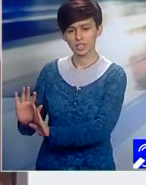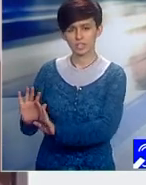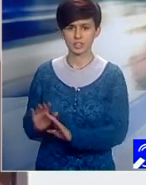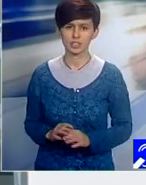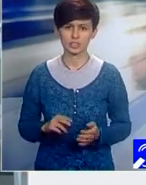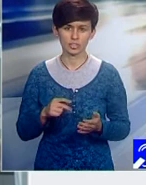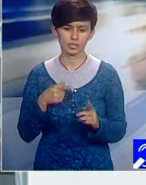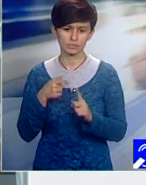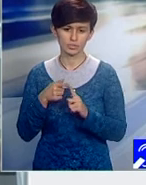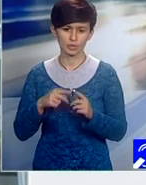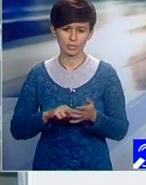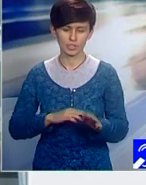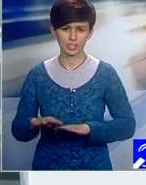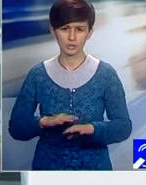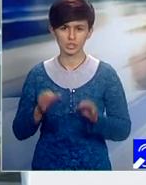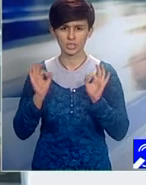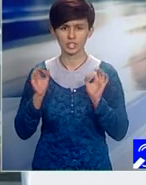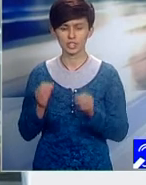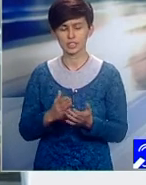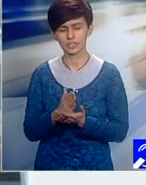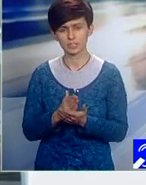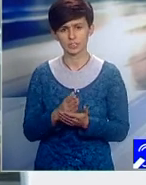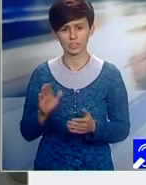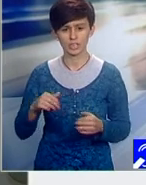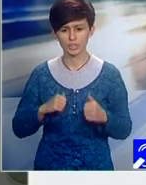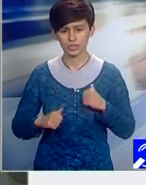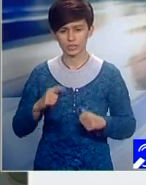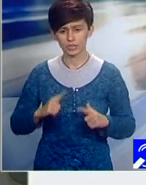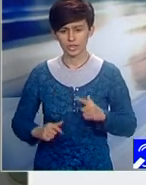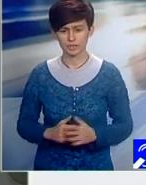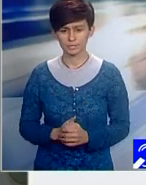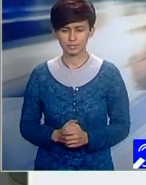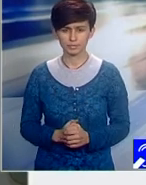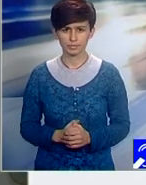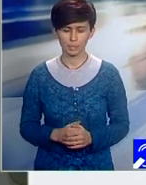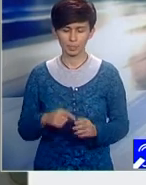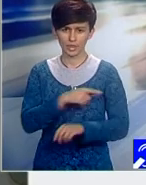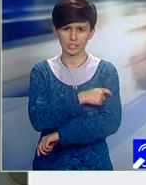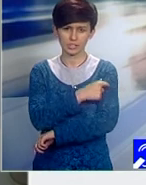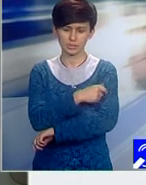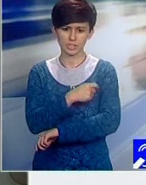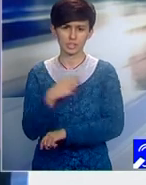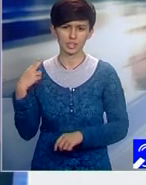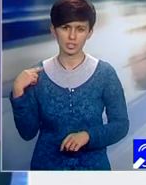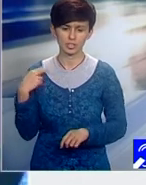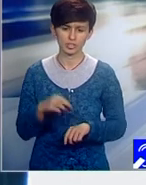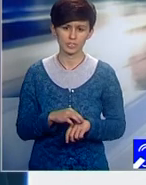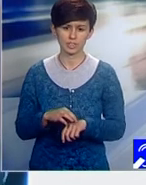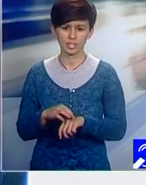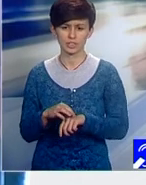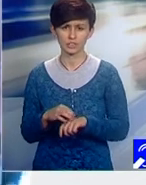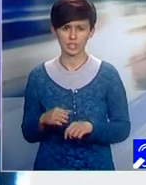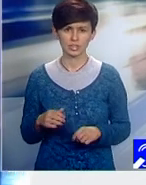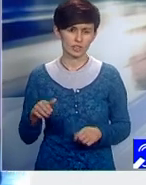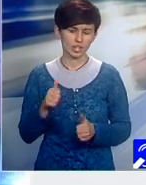iar calitatea serviciilor oferită pacienților ar avea de suferit, spun inițiatorii ordonanței. În spitalele clinice, șefii de secție vor da concurs pentru funcție.